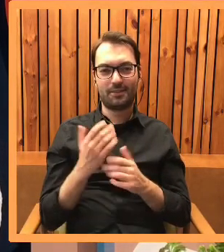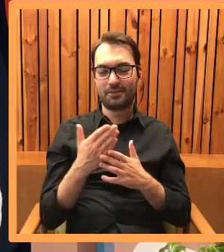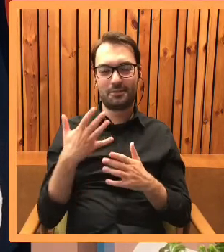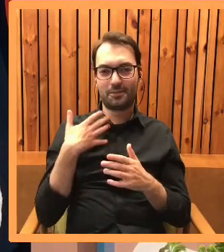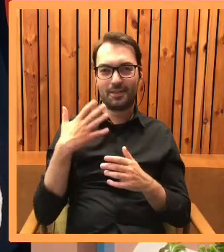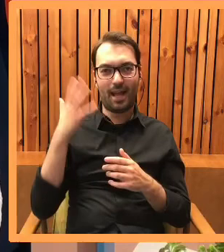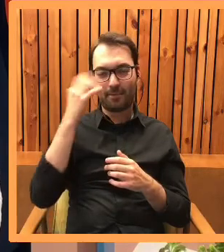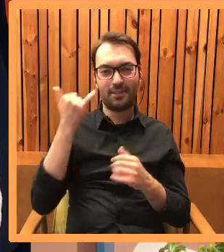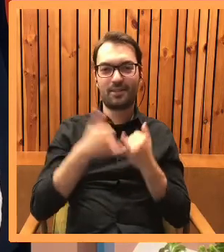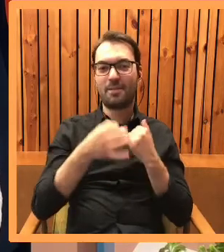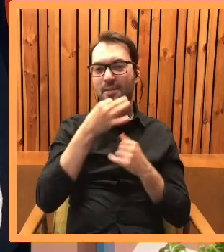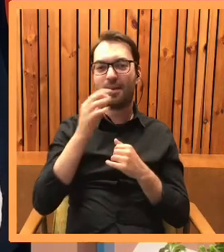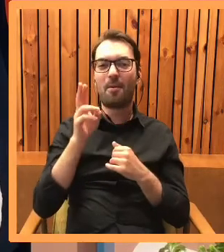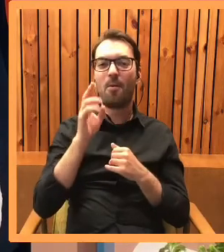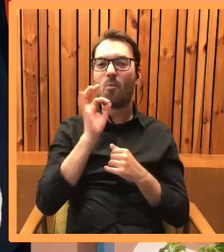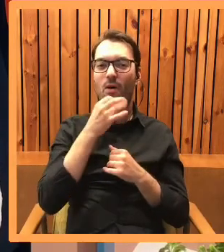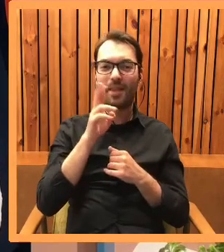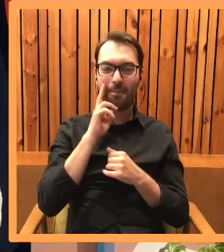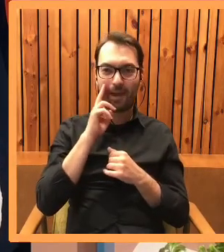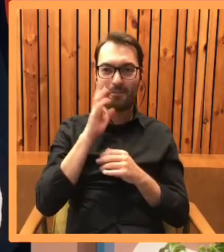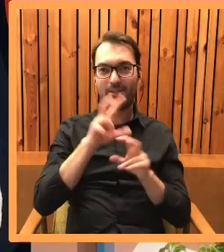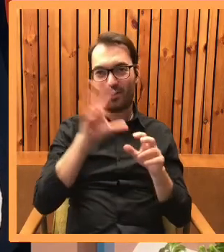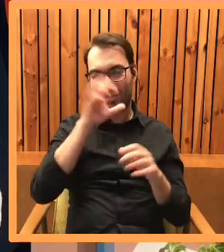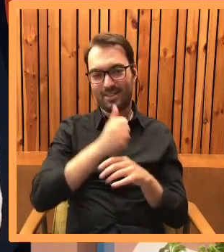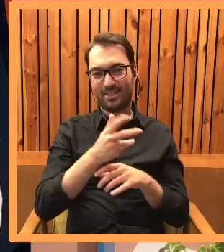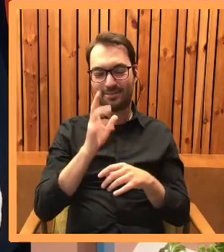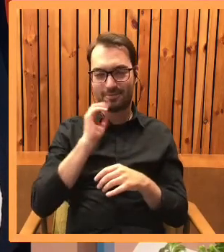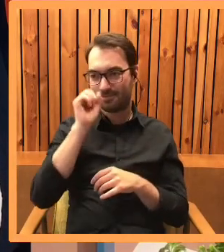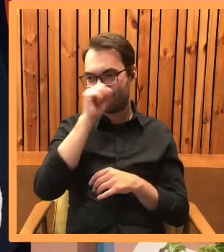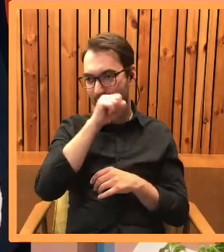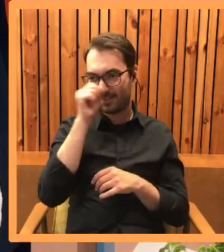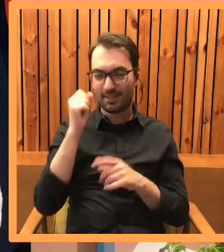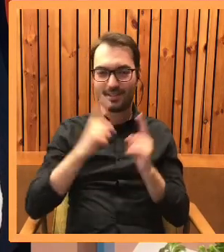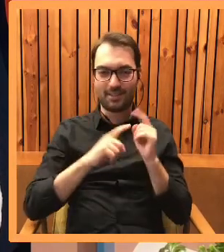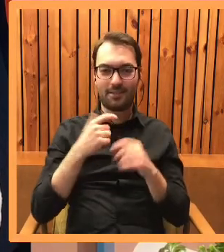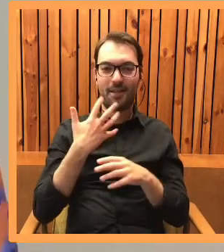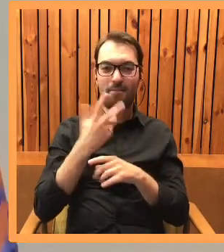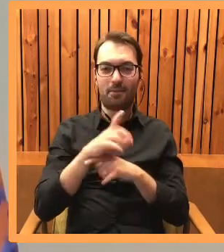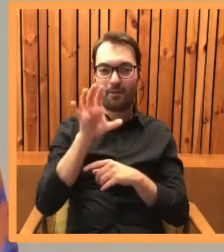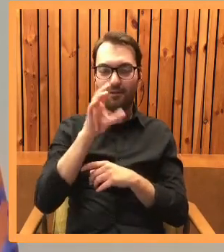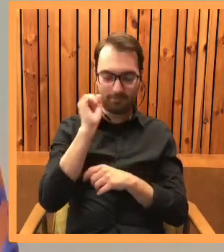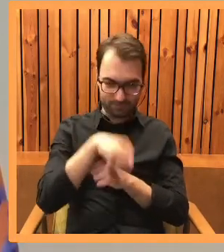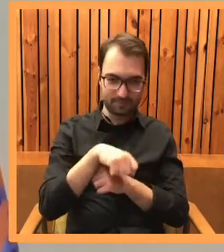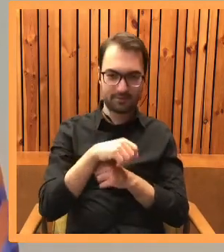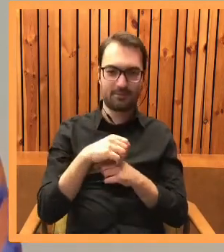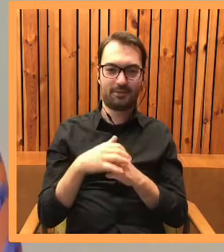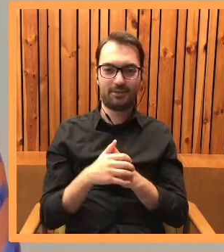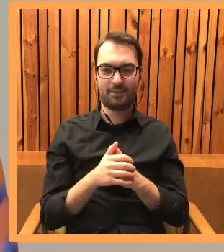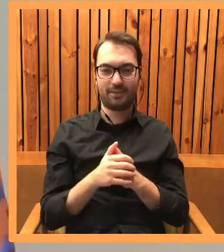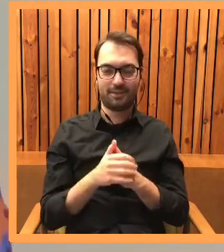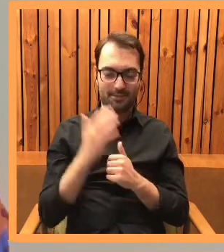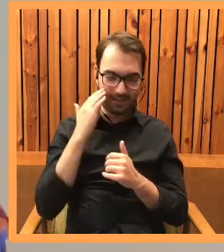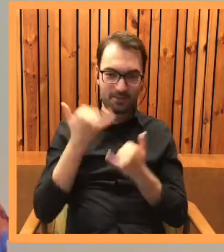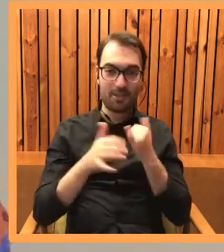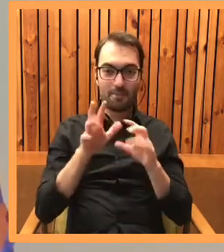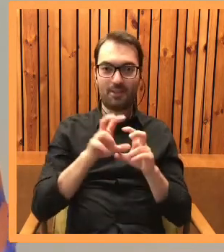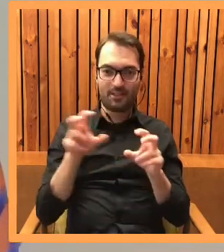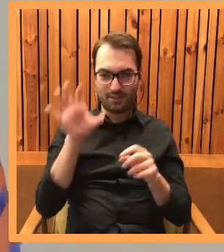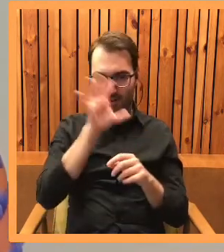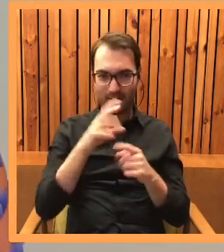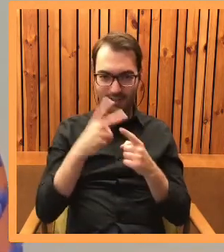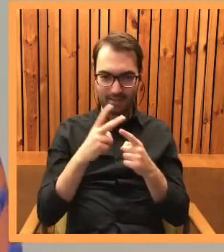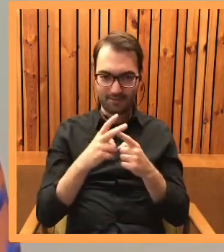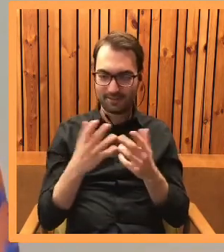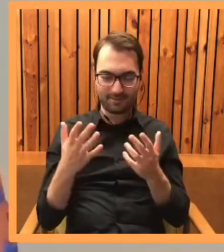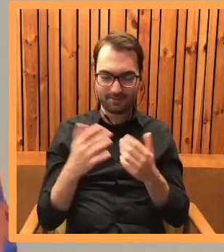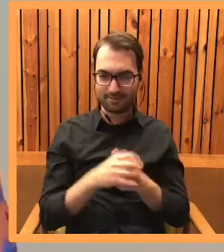kiedy pytam młodą mamę o to, czy ma czas na seriale, bo wiem, że to czasami po pięciu minutach można zasnąć, jeżeli już się uda zasiąść przed telewizorem lub przed